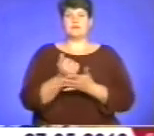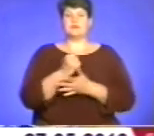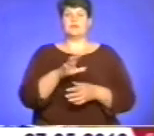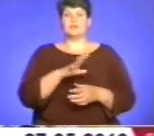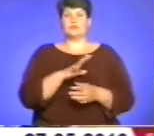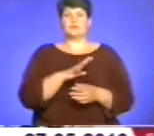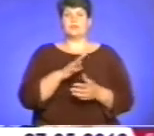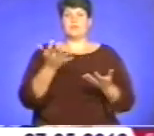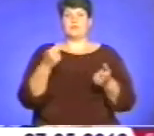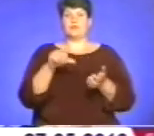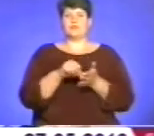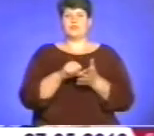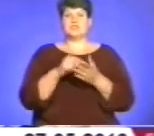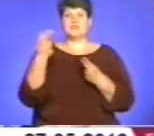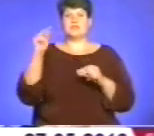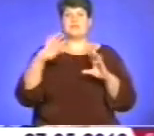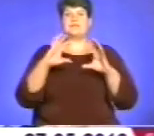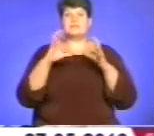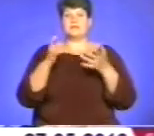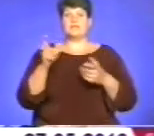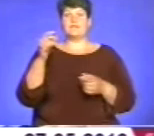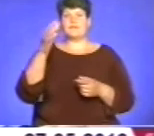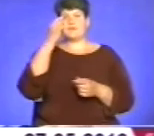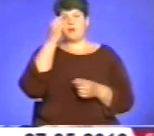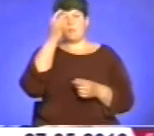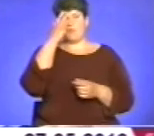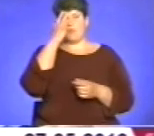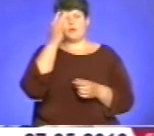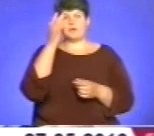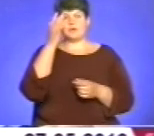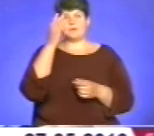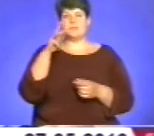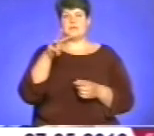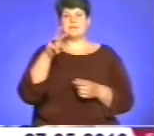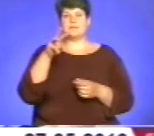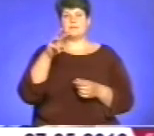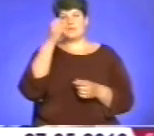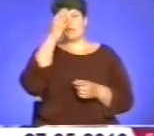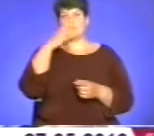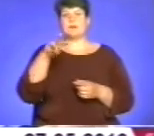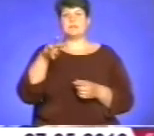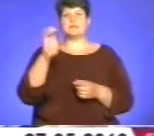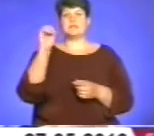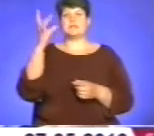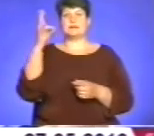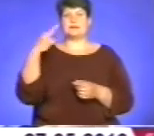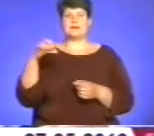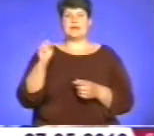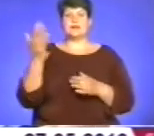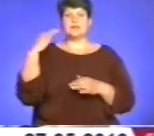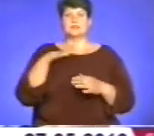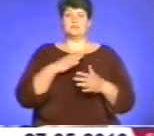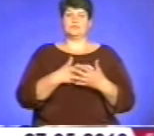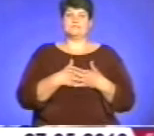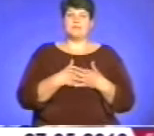участвовал на чемпионате света у Японии, в городе Сен-Дей, и стал призером. Ранее у него было на любительской основе,